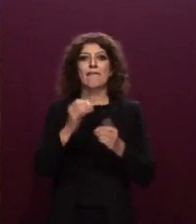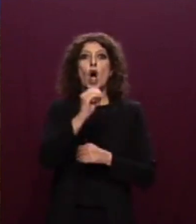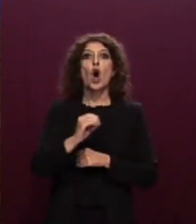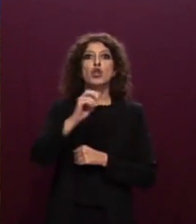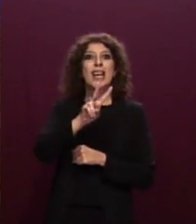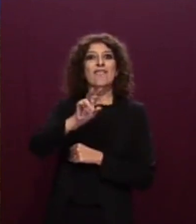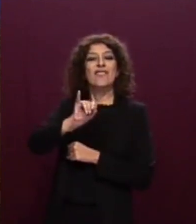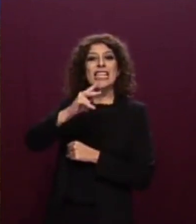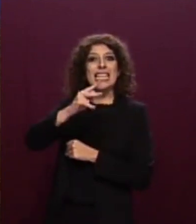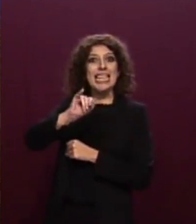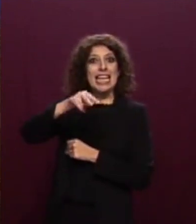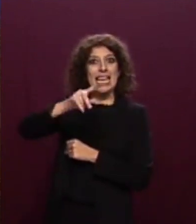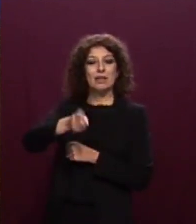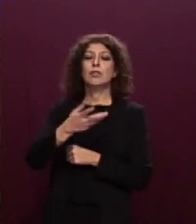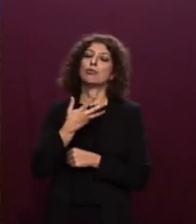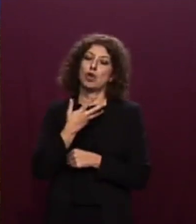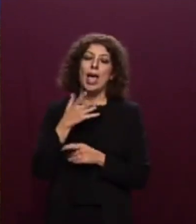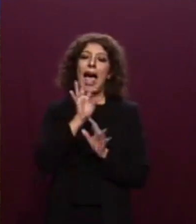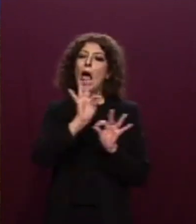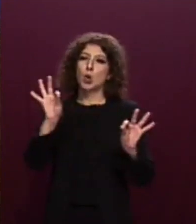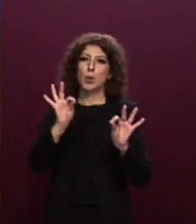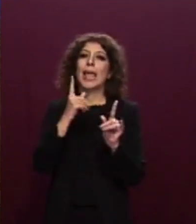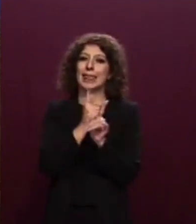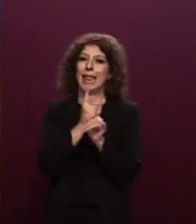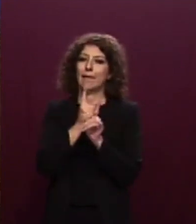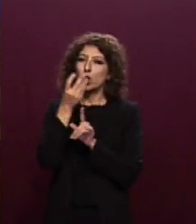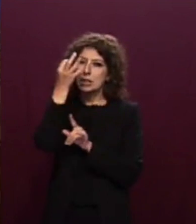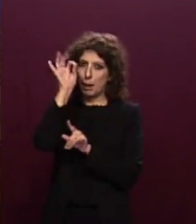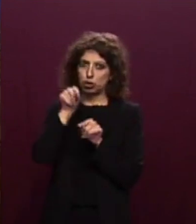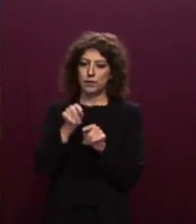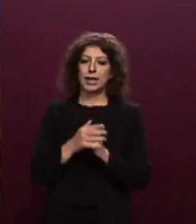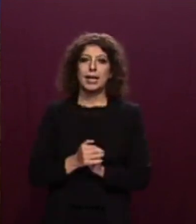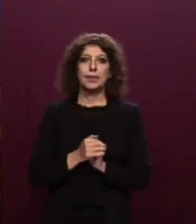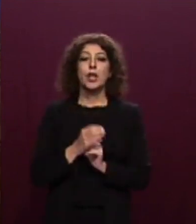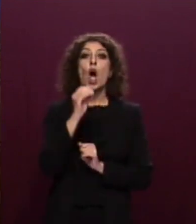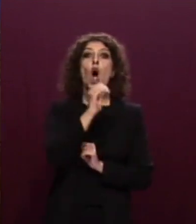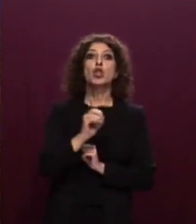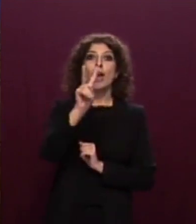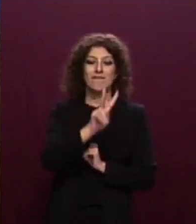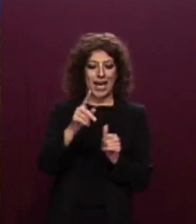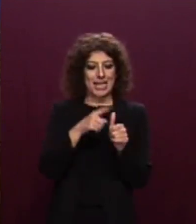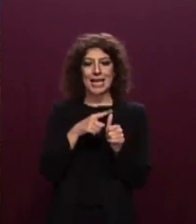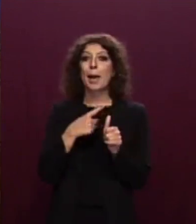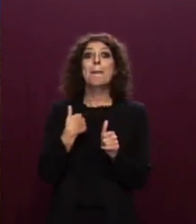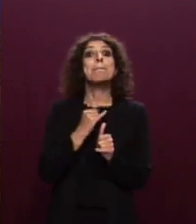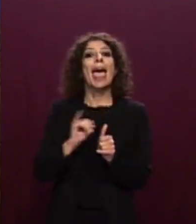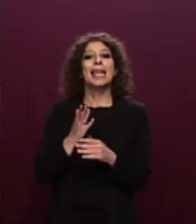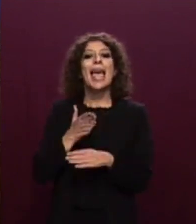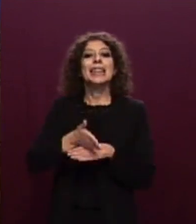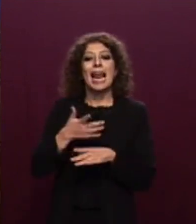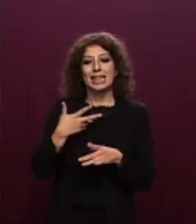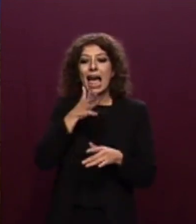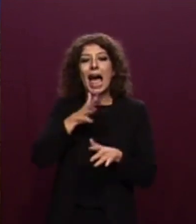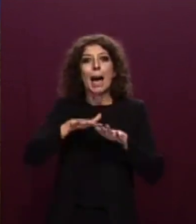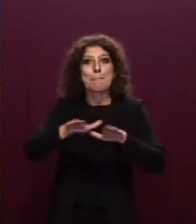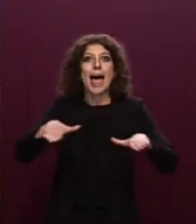assolutamente da sottolineare. Innanzitutto, l'Ocean Viking non è mai entrata in acque territoriali italiane, a differenza